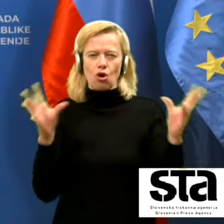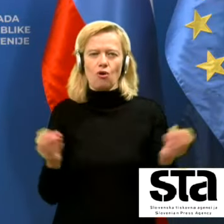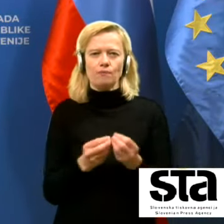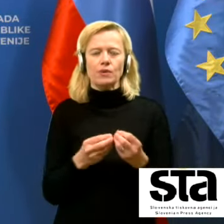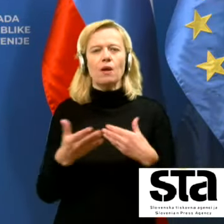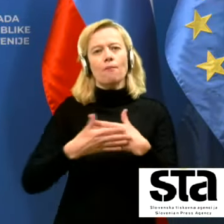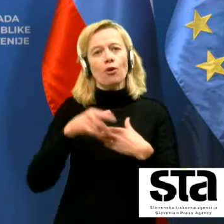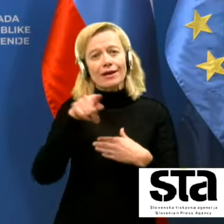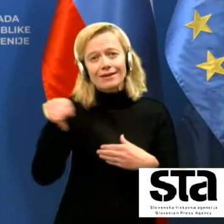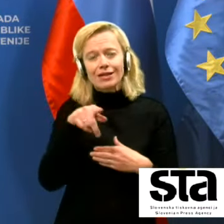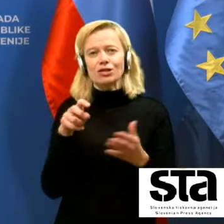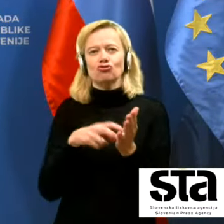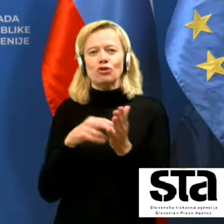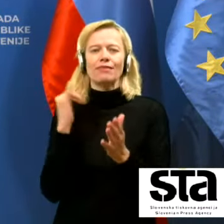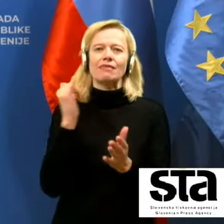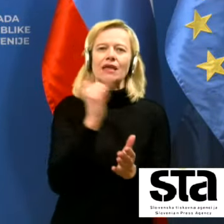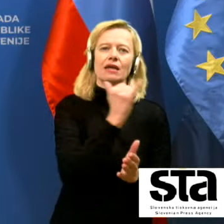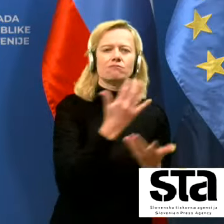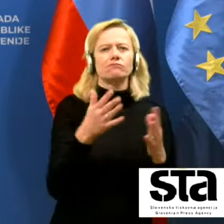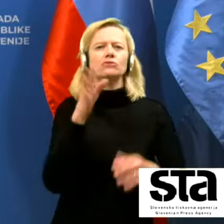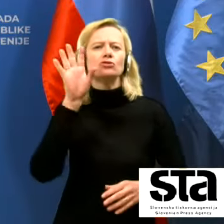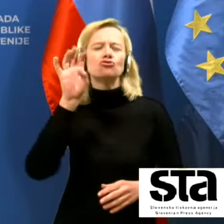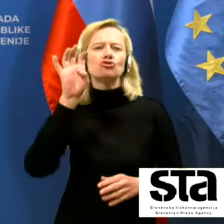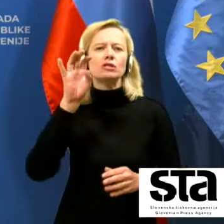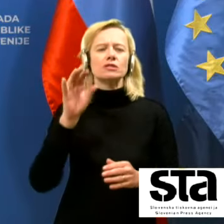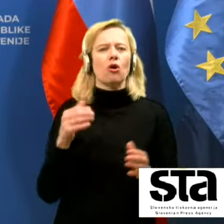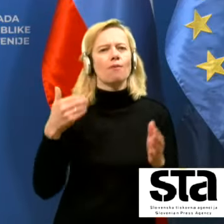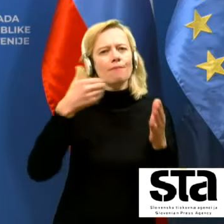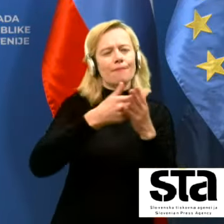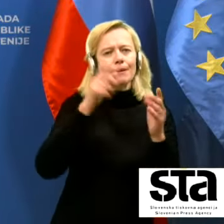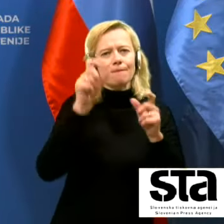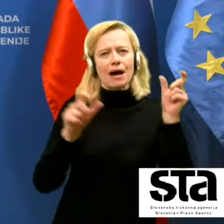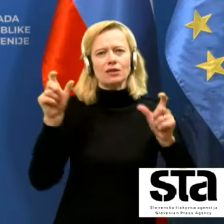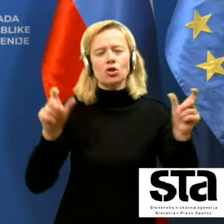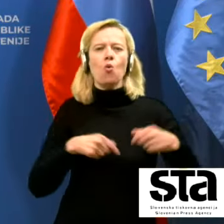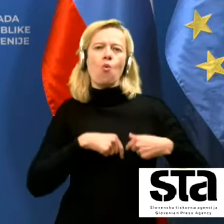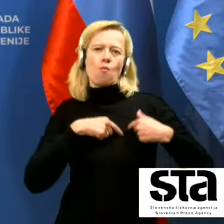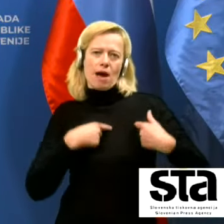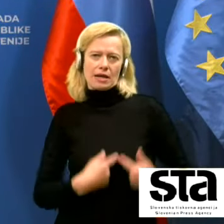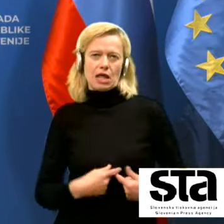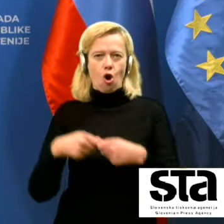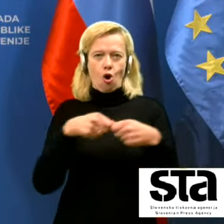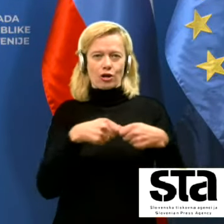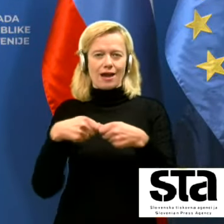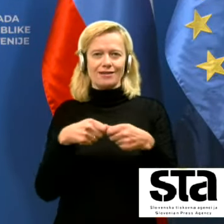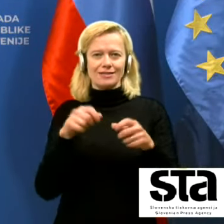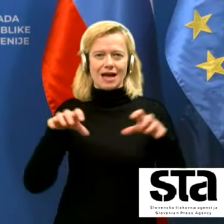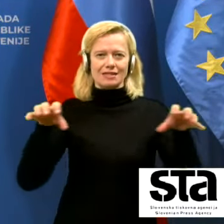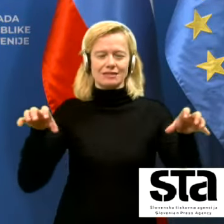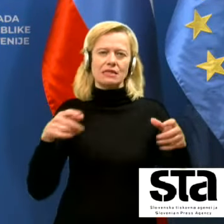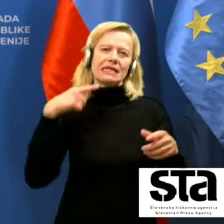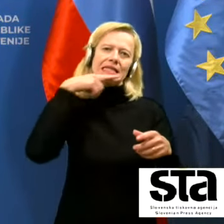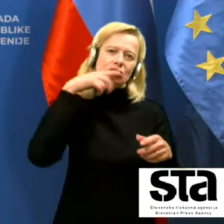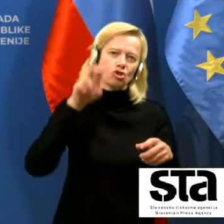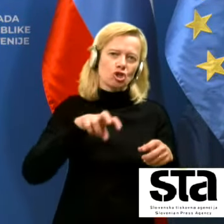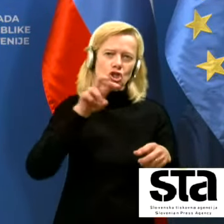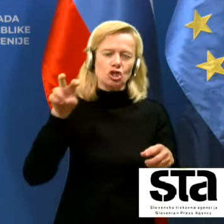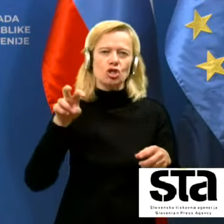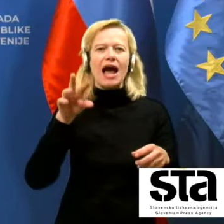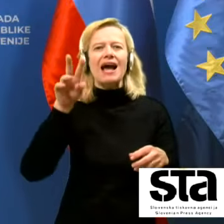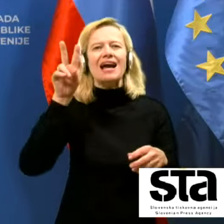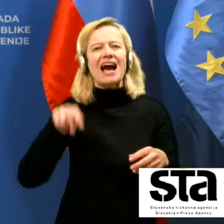njih pa je vsak dan na terenu tudi poprečno okoli 400 pripadnikov humanitarnih organizacij, bodi srdečega križa